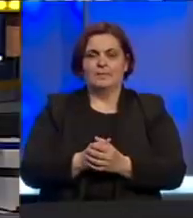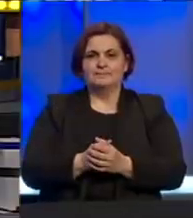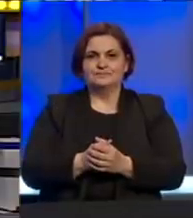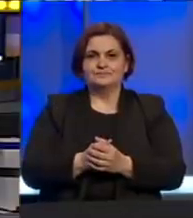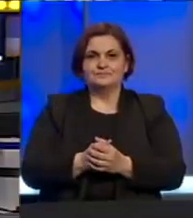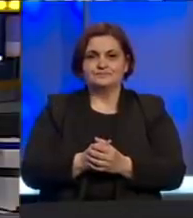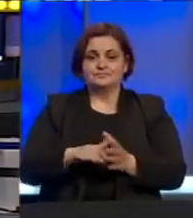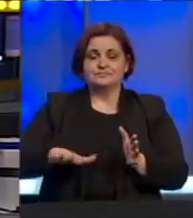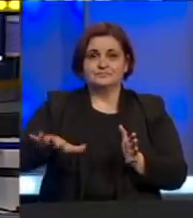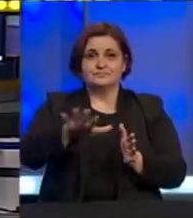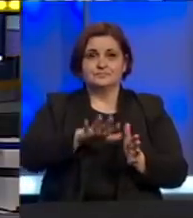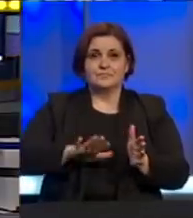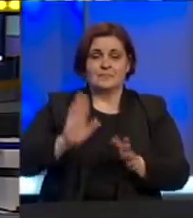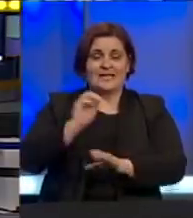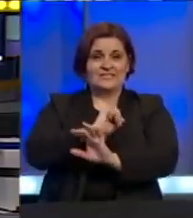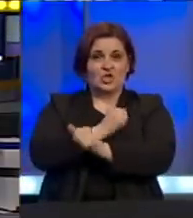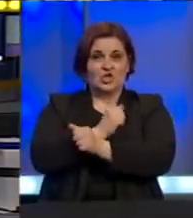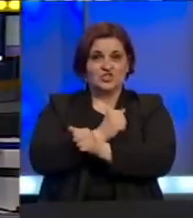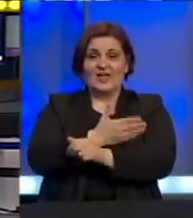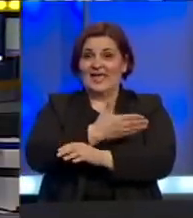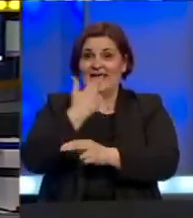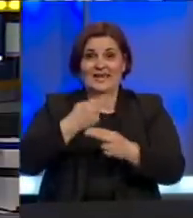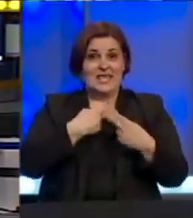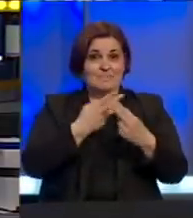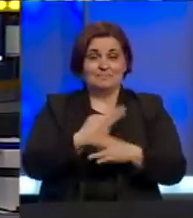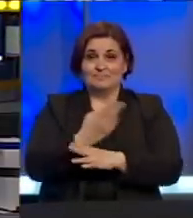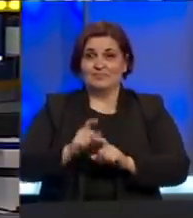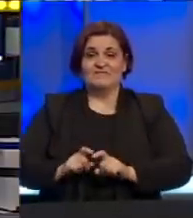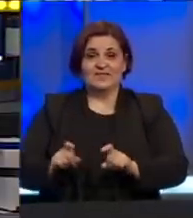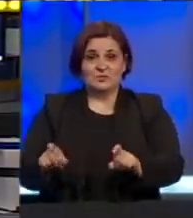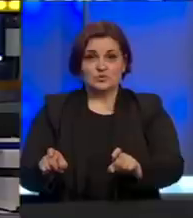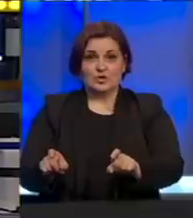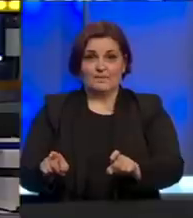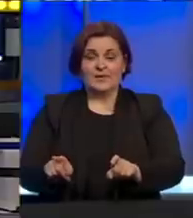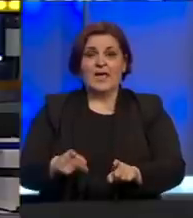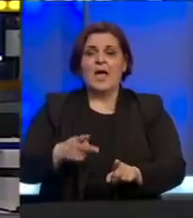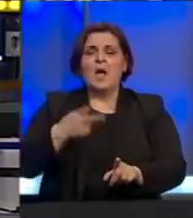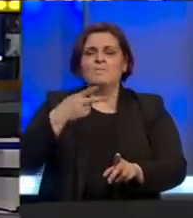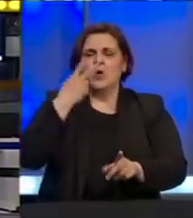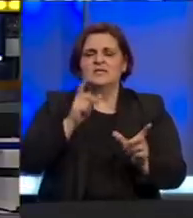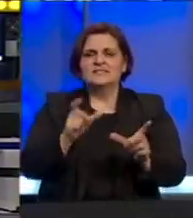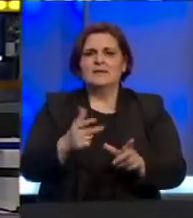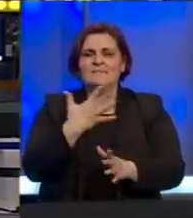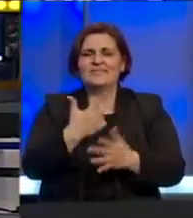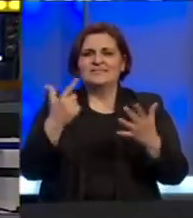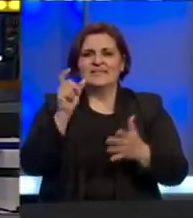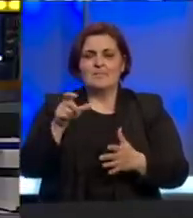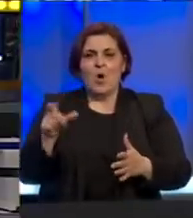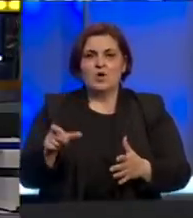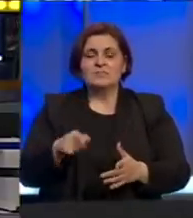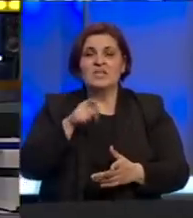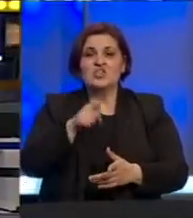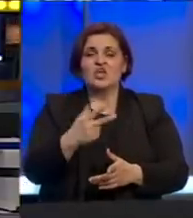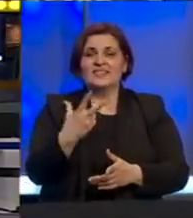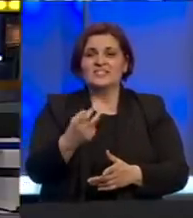Na području Istočne Hercegovine nema zaraženih koronavirusom. Pod zdravstvenim nadzorom je 57 osoba, dok je